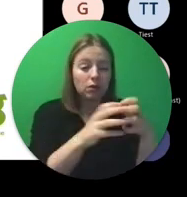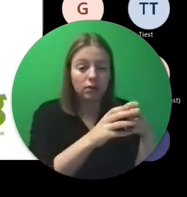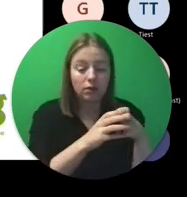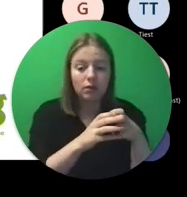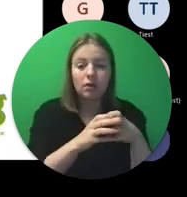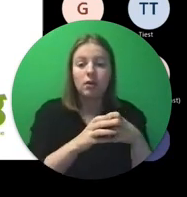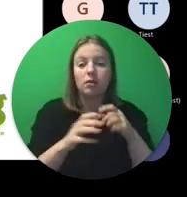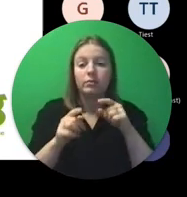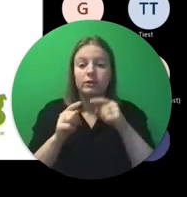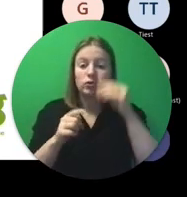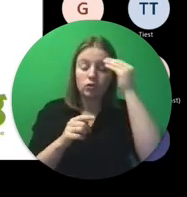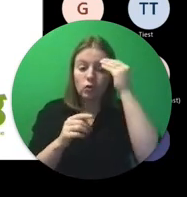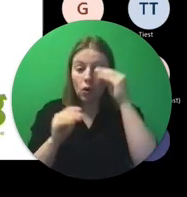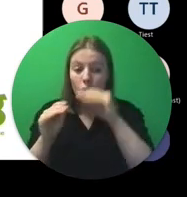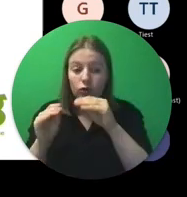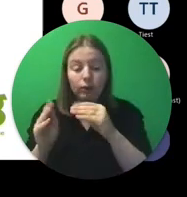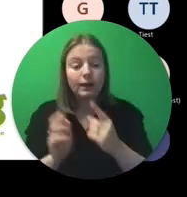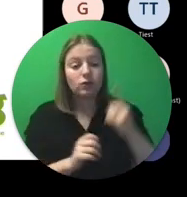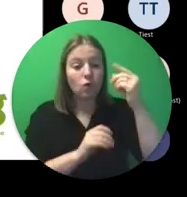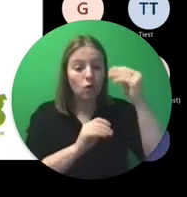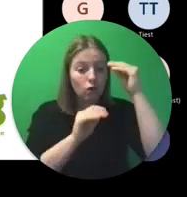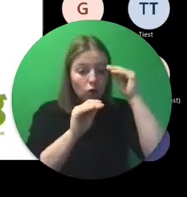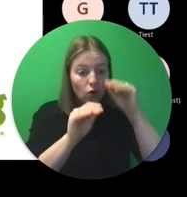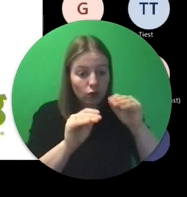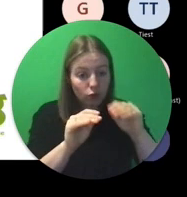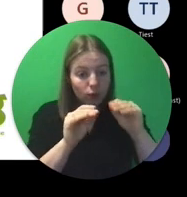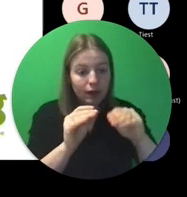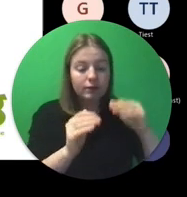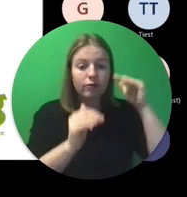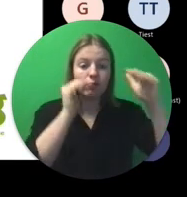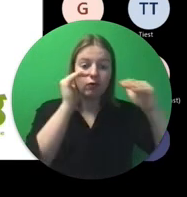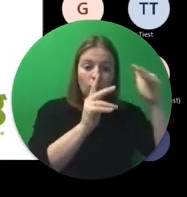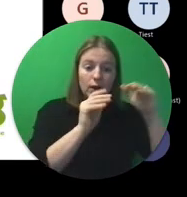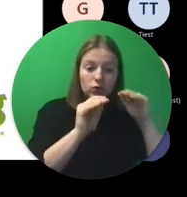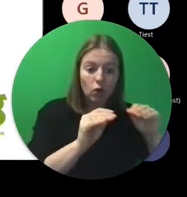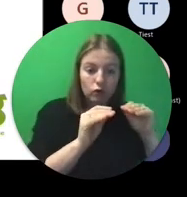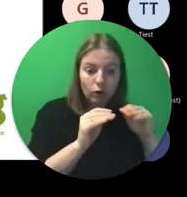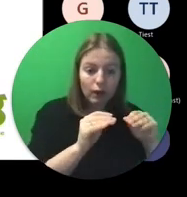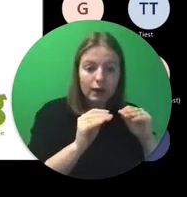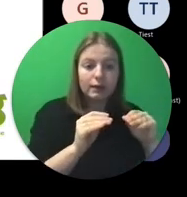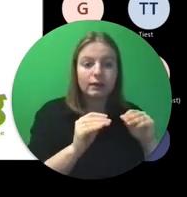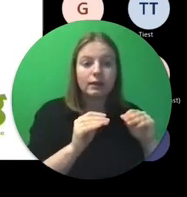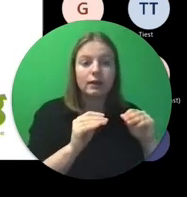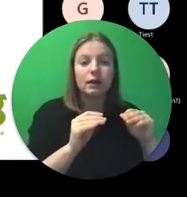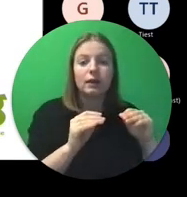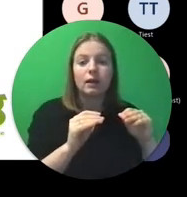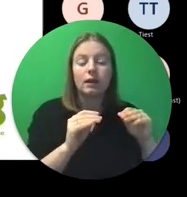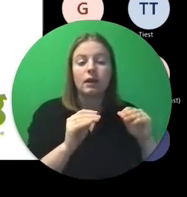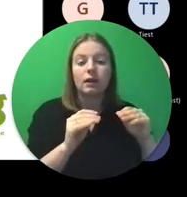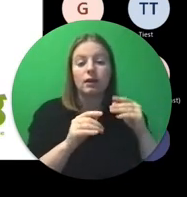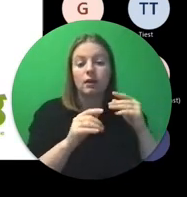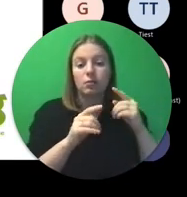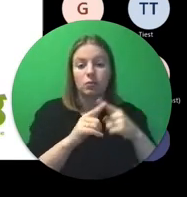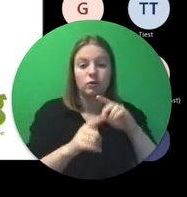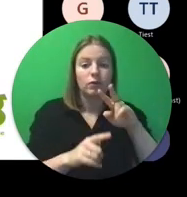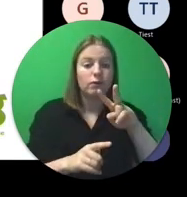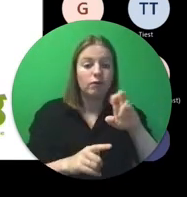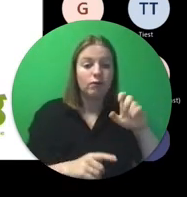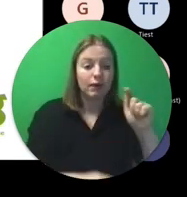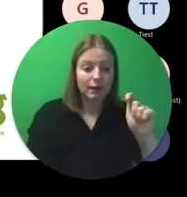zowel schoolonderwijs, hoger onderwijs, volwassenenonderwijs en VET.